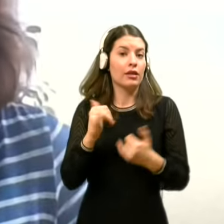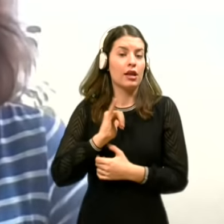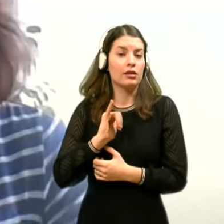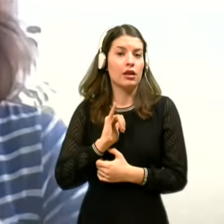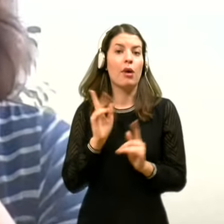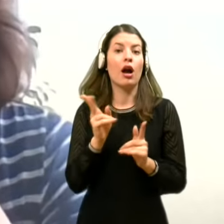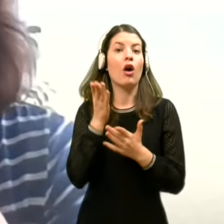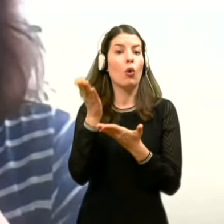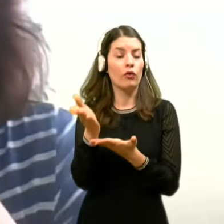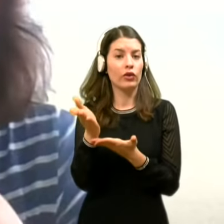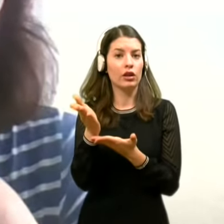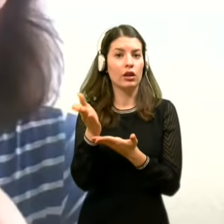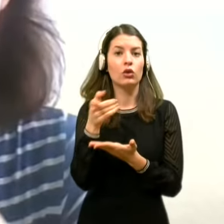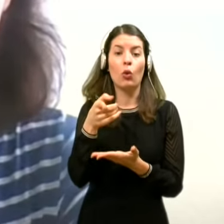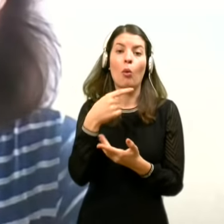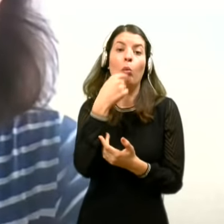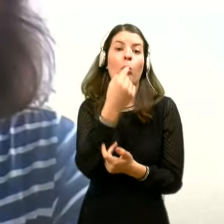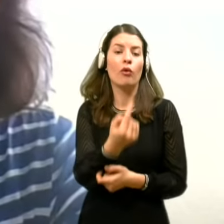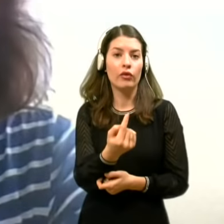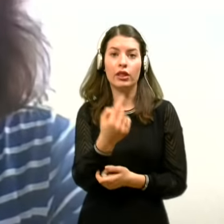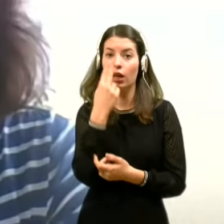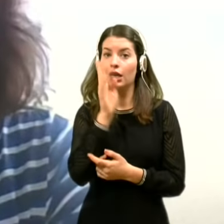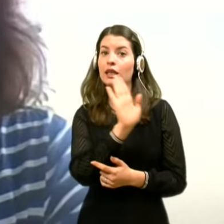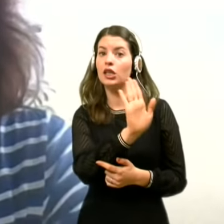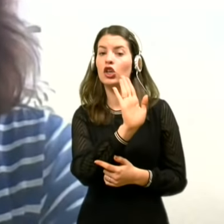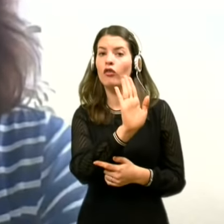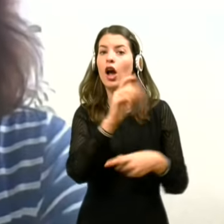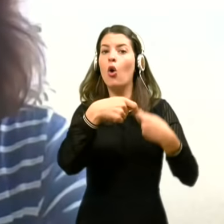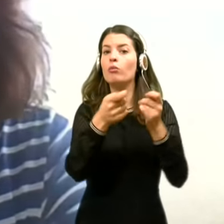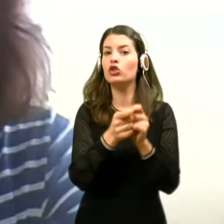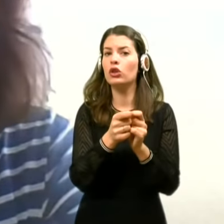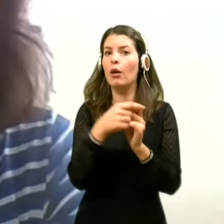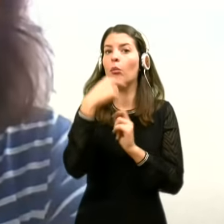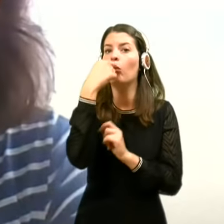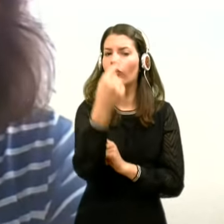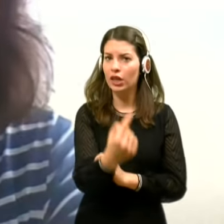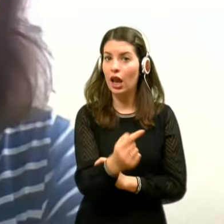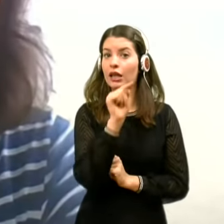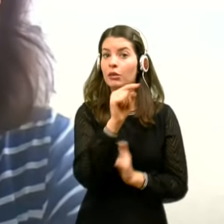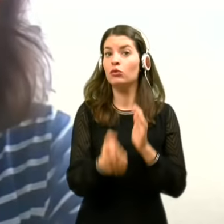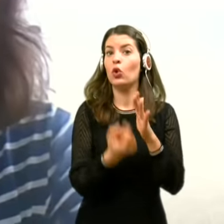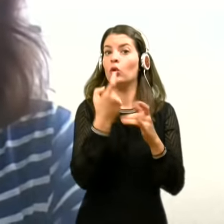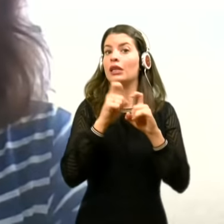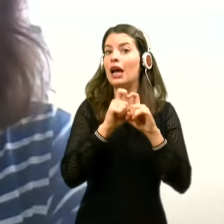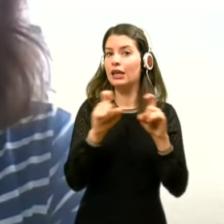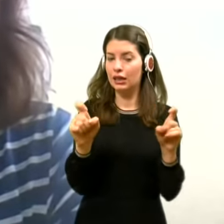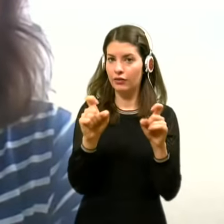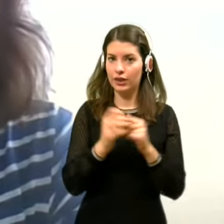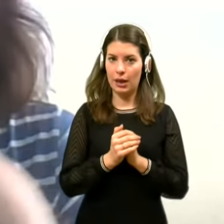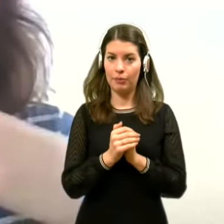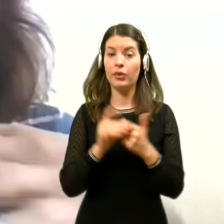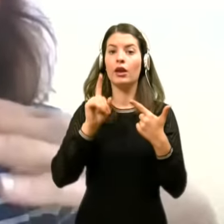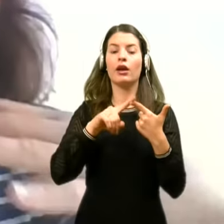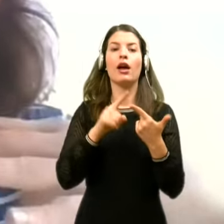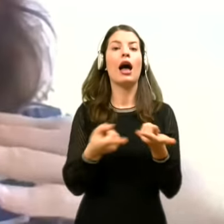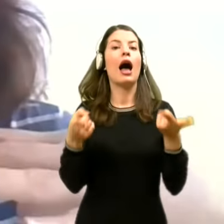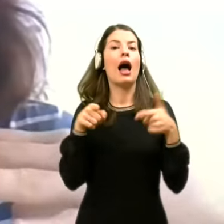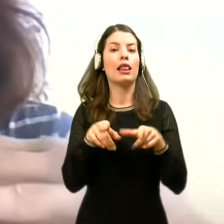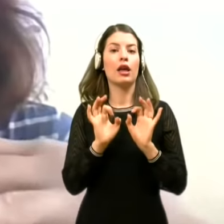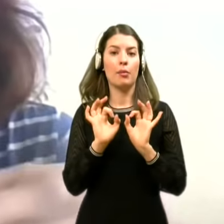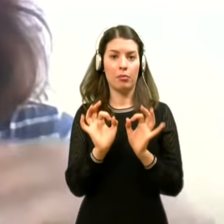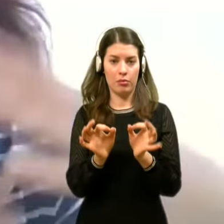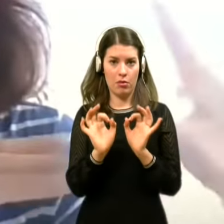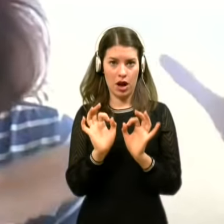kako vi to komentirate, te njihove tradice, da so v ljubistvu, da se ime zgodila krivica, ali je prav, da